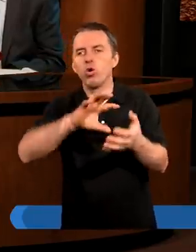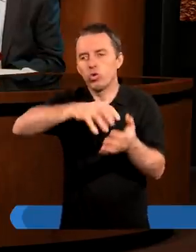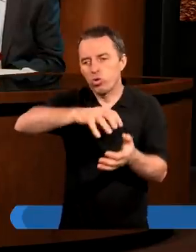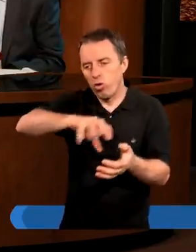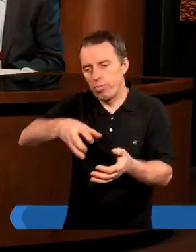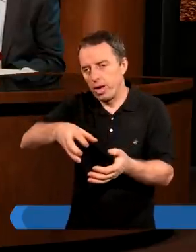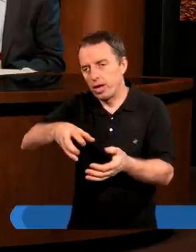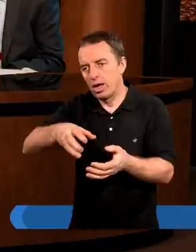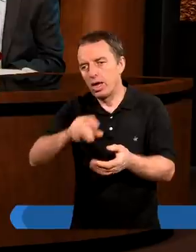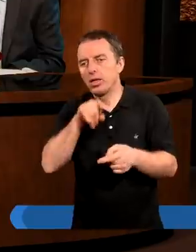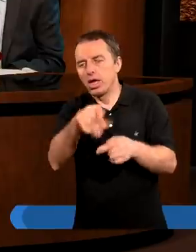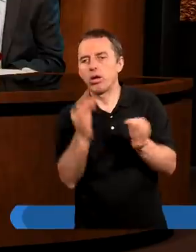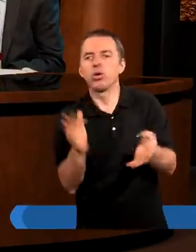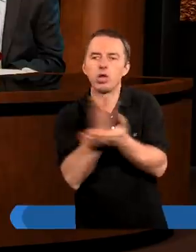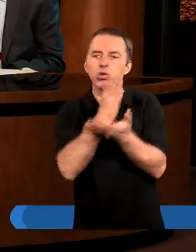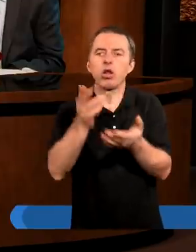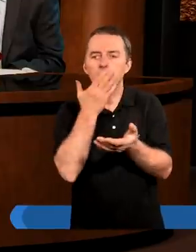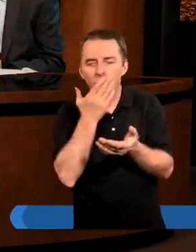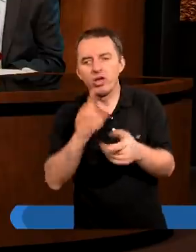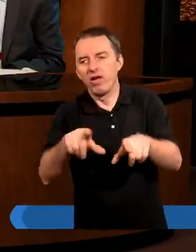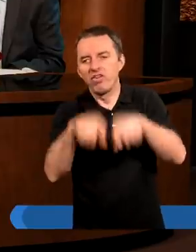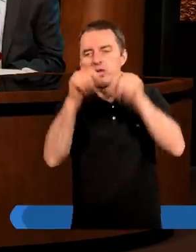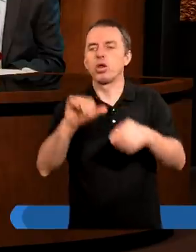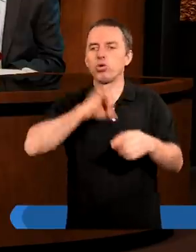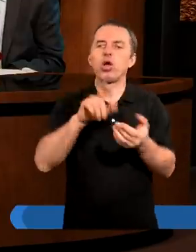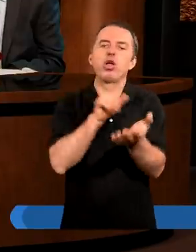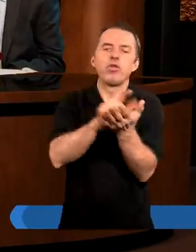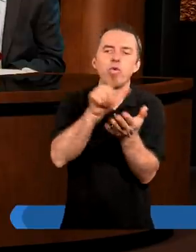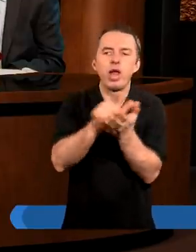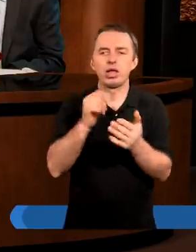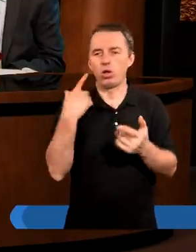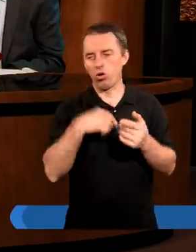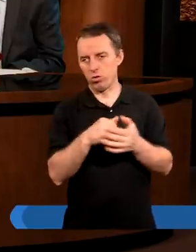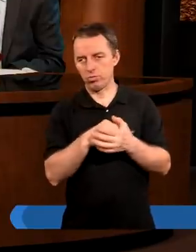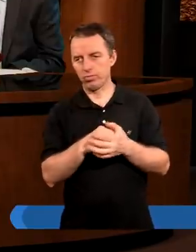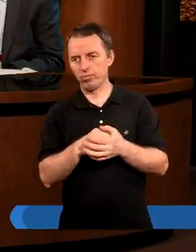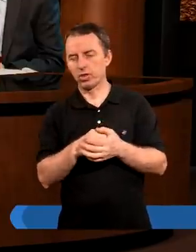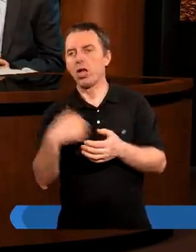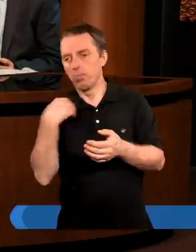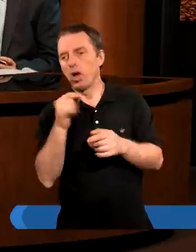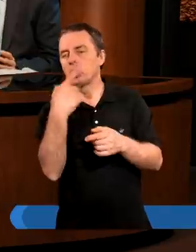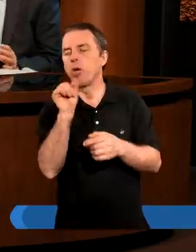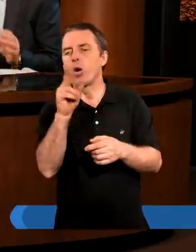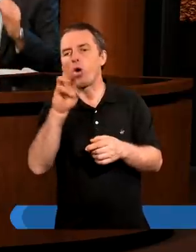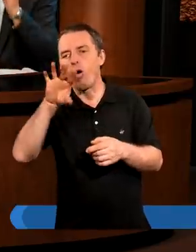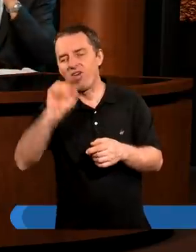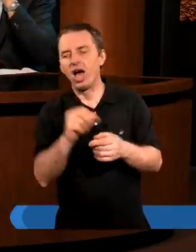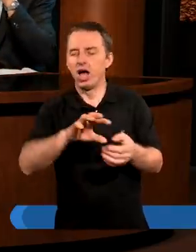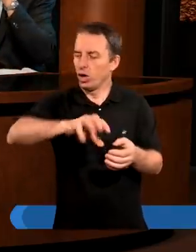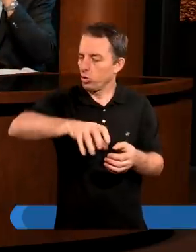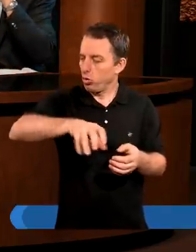i teraz niektórzy mówią, no Chrystus wybrał sobie tak dwunastu. To była doborowa grupa?